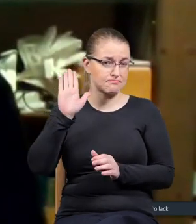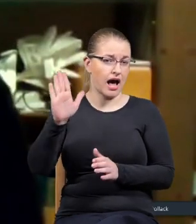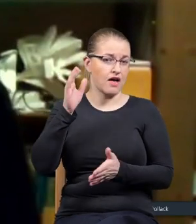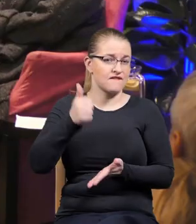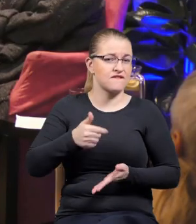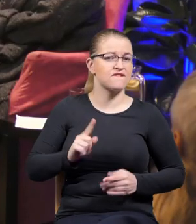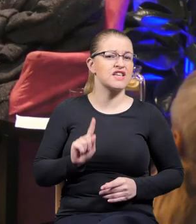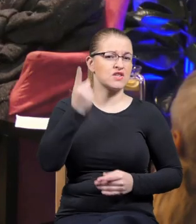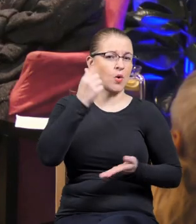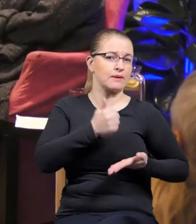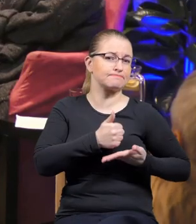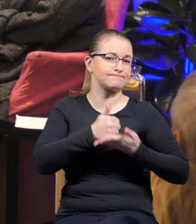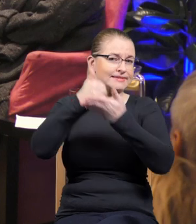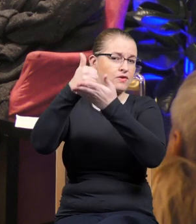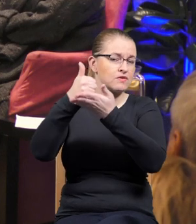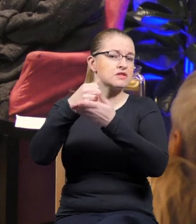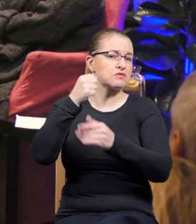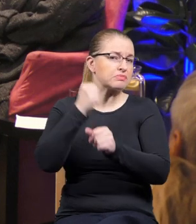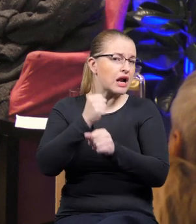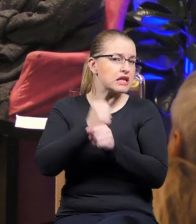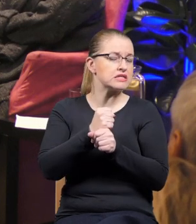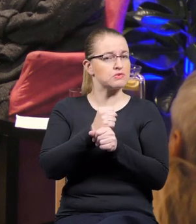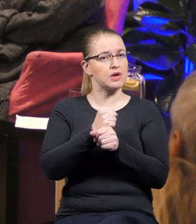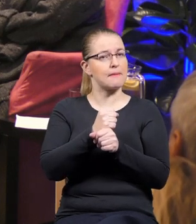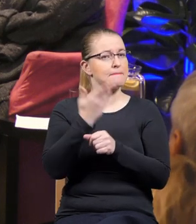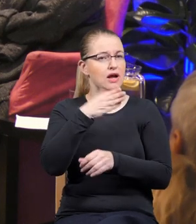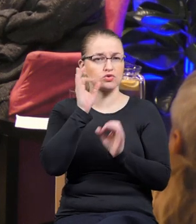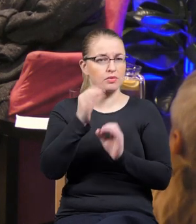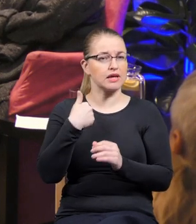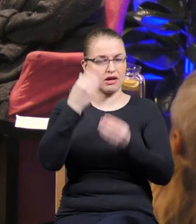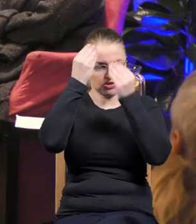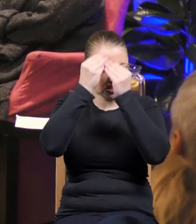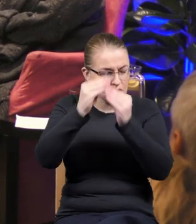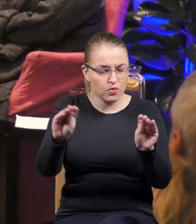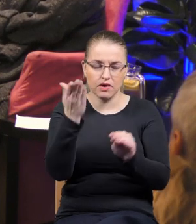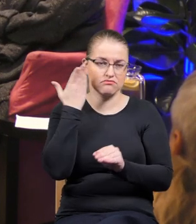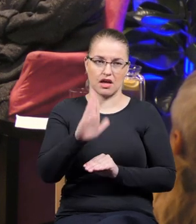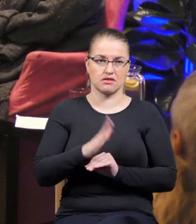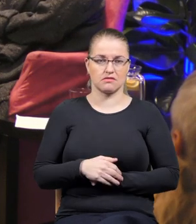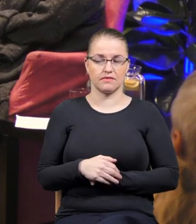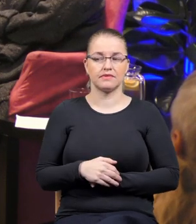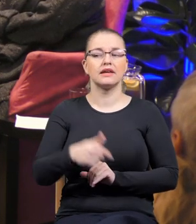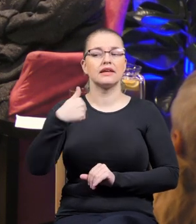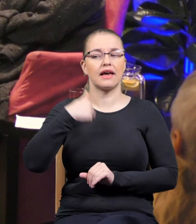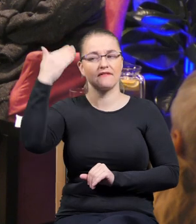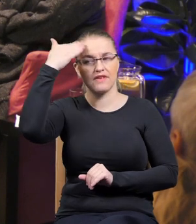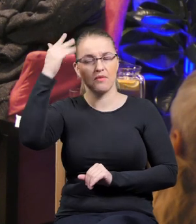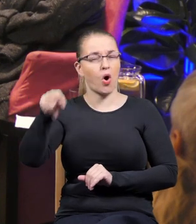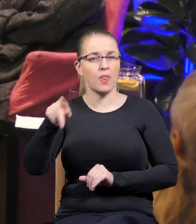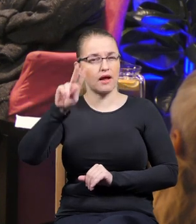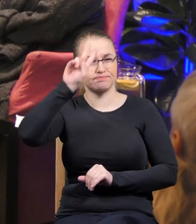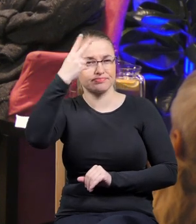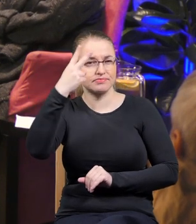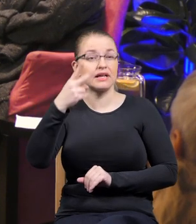porządku. Jest bardzo, bardzo dobra i ja bardzo ją szanuję. I wiem, że ona się zmieniła.